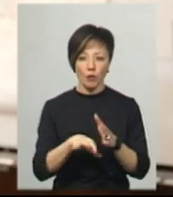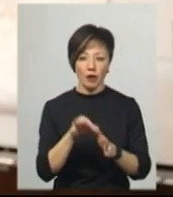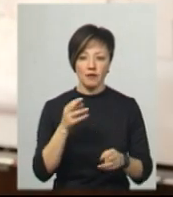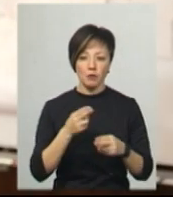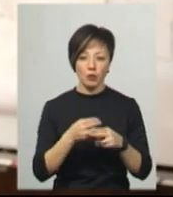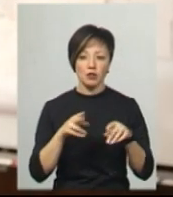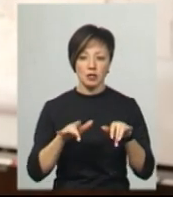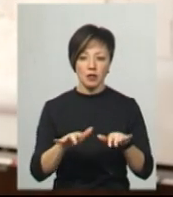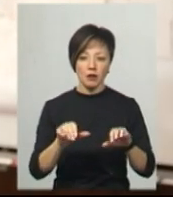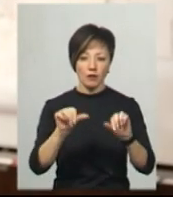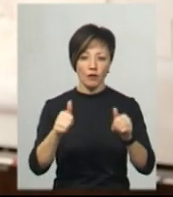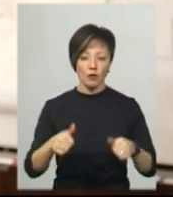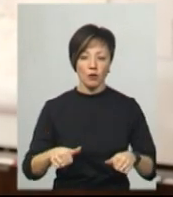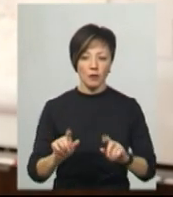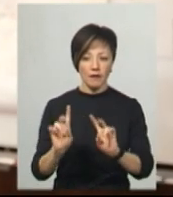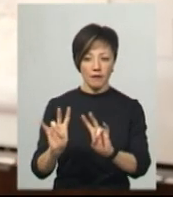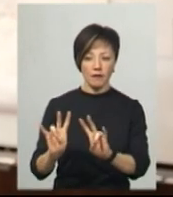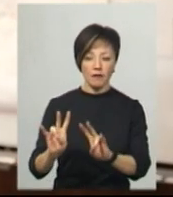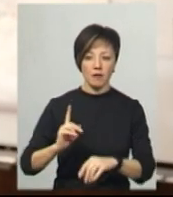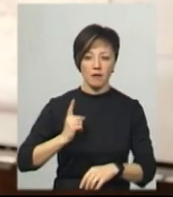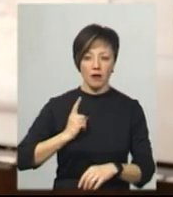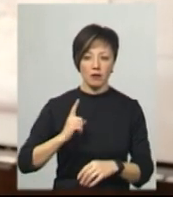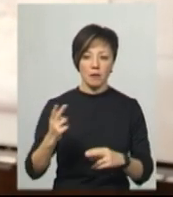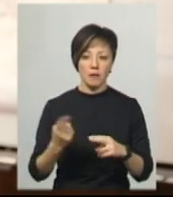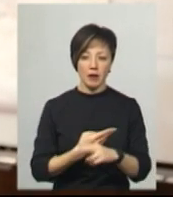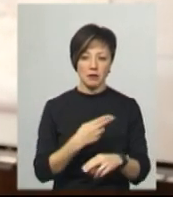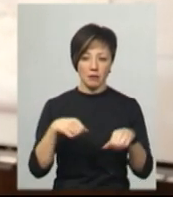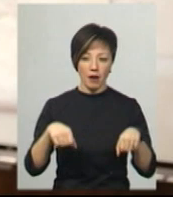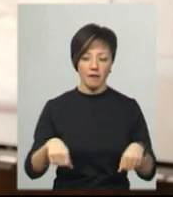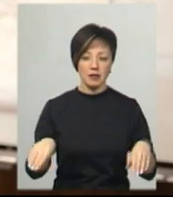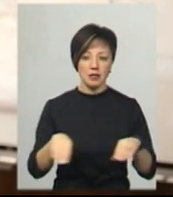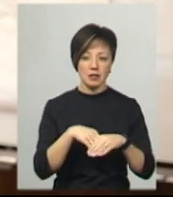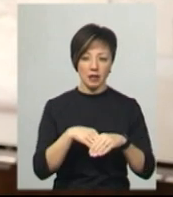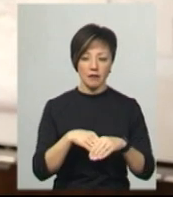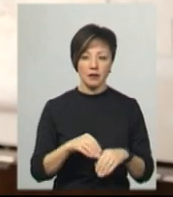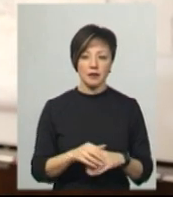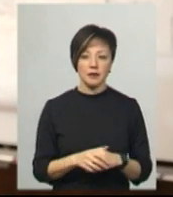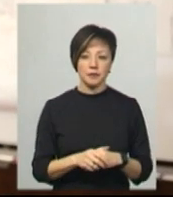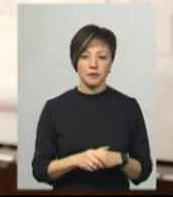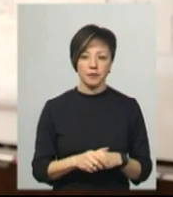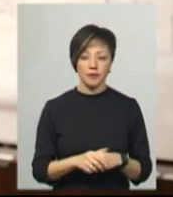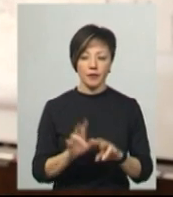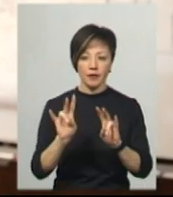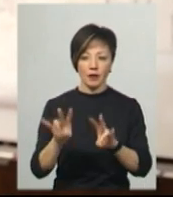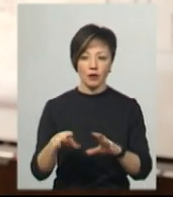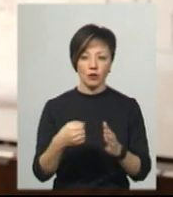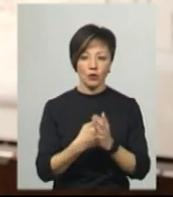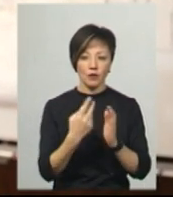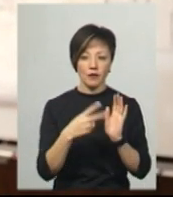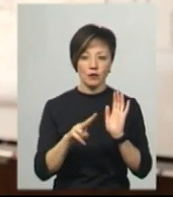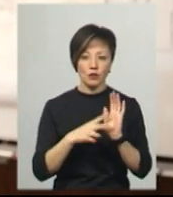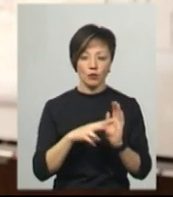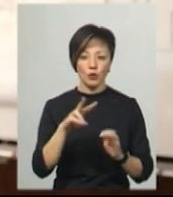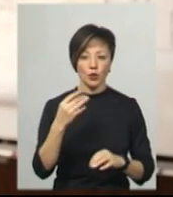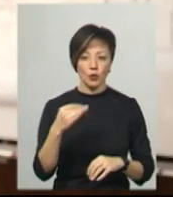захід у вигляді тримання під вартою без права застави. Утримуватись під вартою будуть вони до 27 лютого